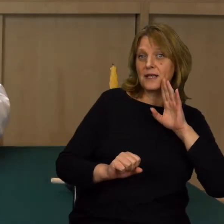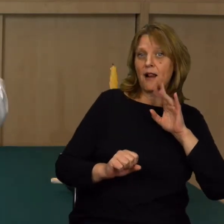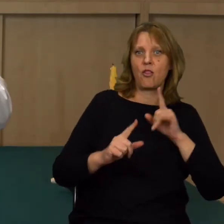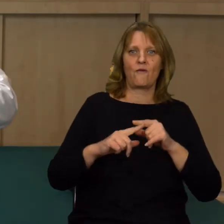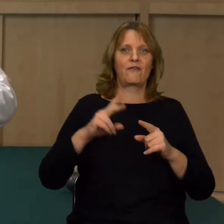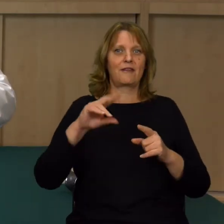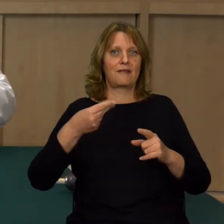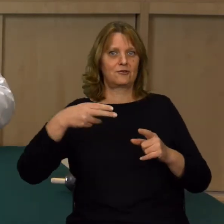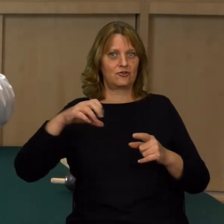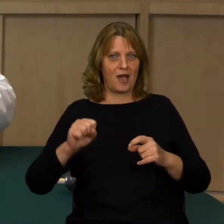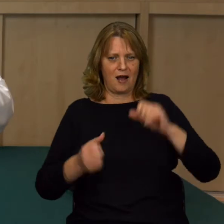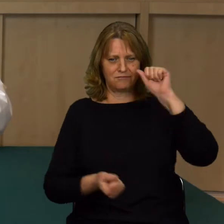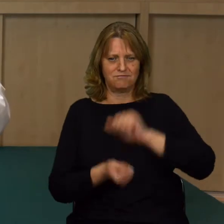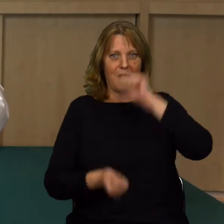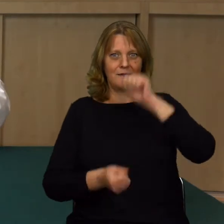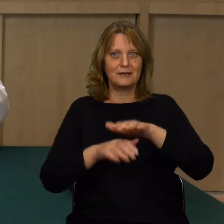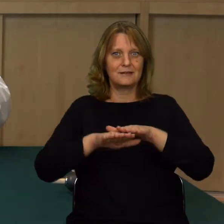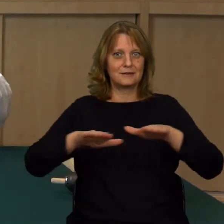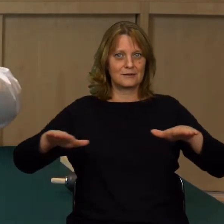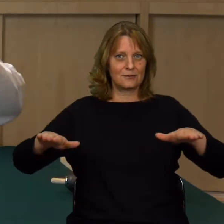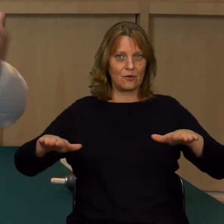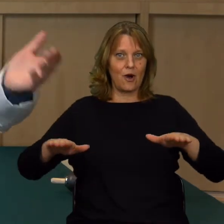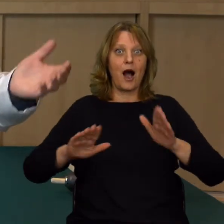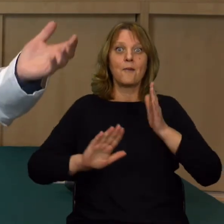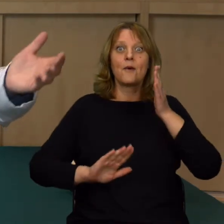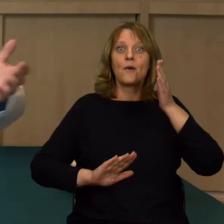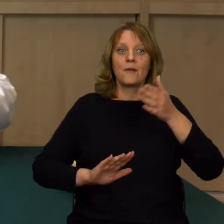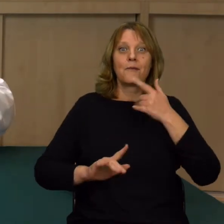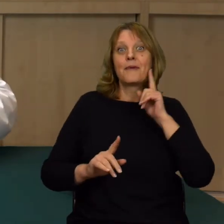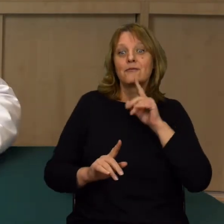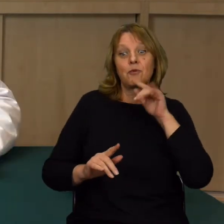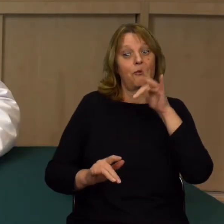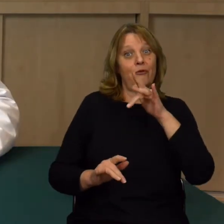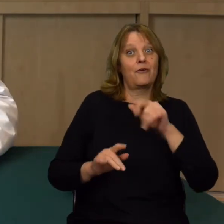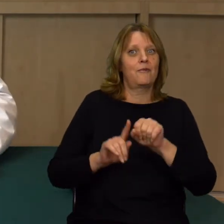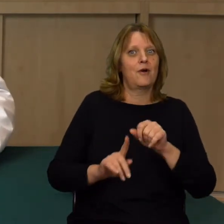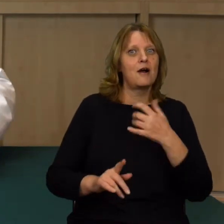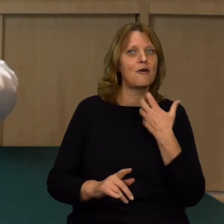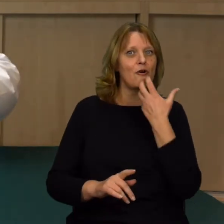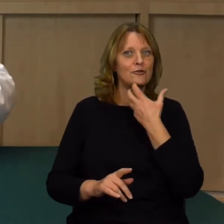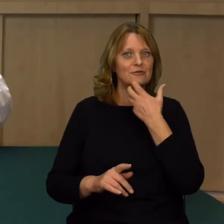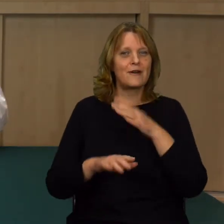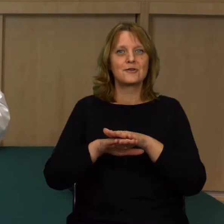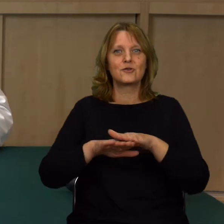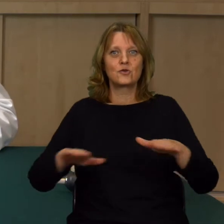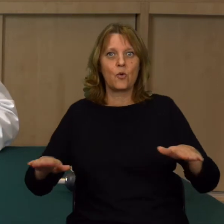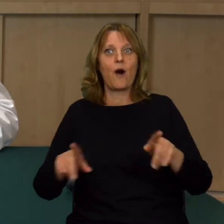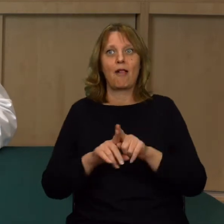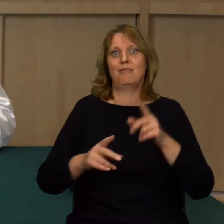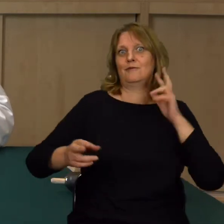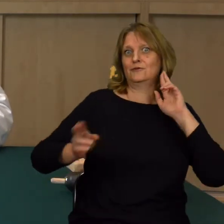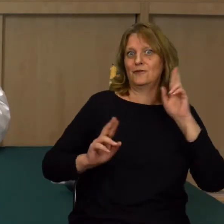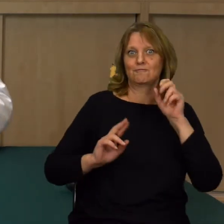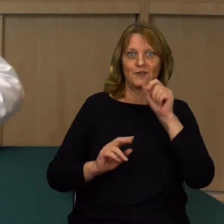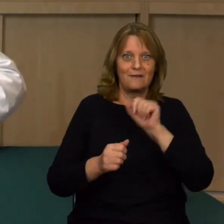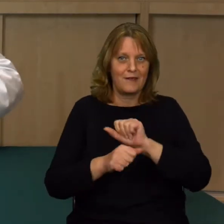w uderzenie ze stołem. Zderzenie ze stołem. Które później podgrzało prawdopodobnie ten stół. A przy okazji wydało jeszcze jakiś